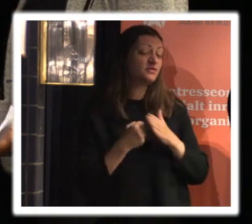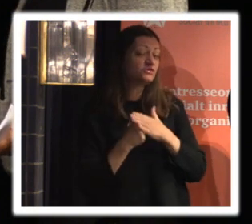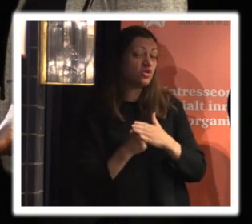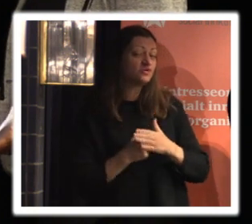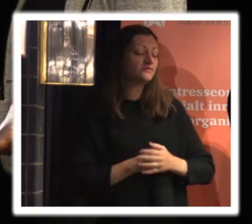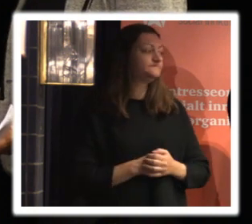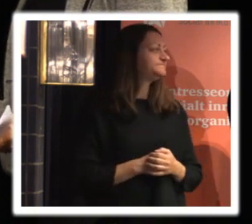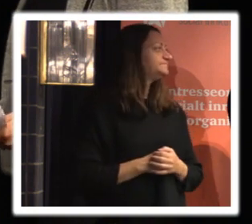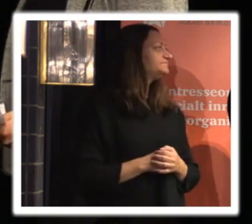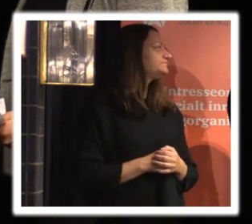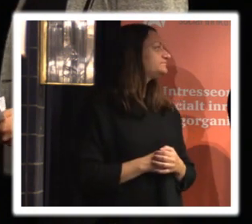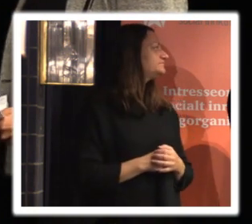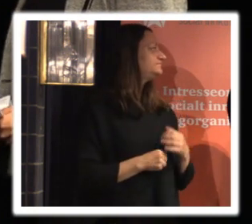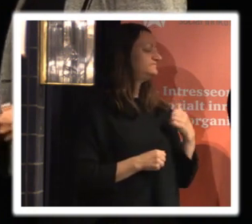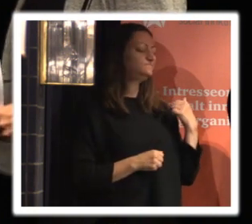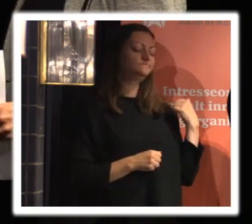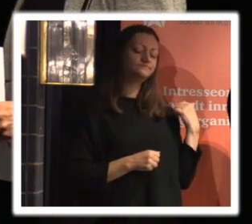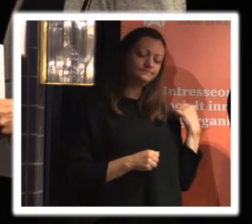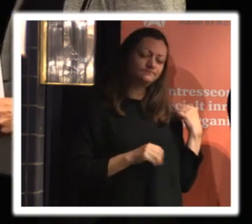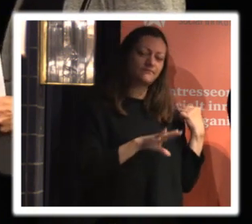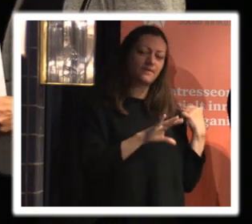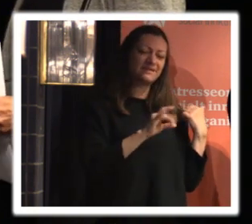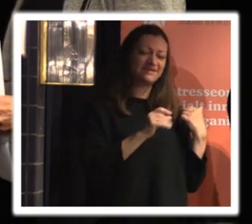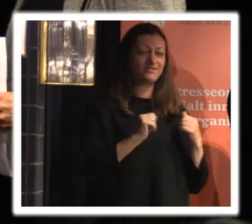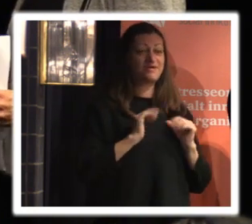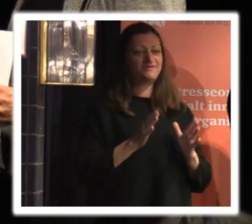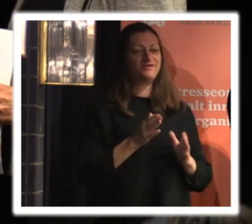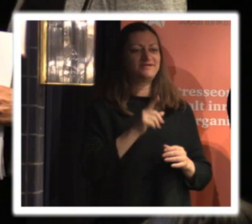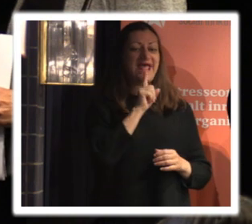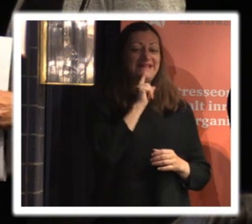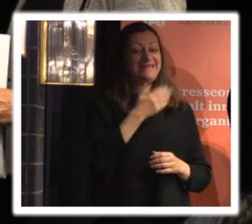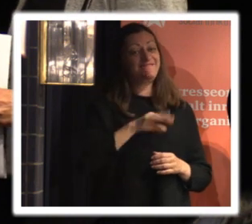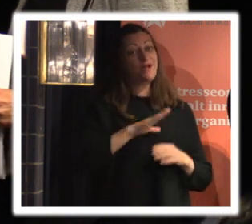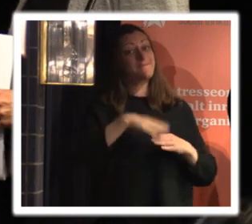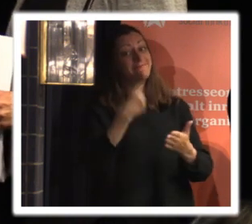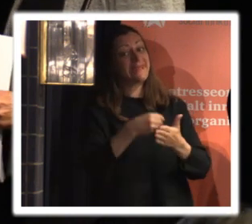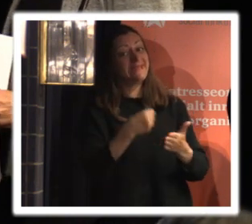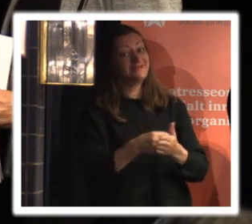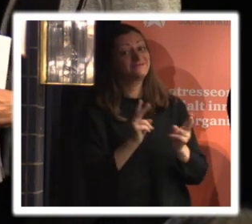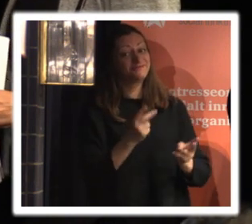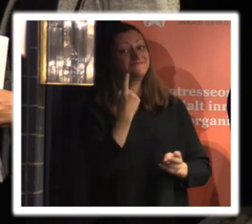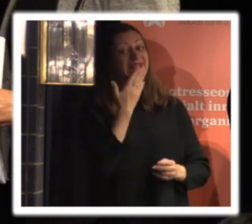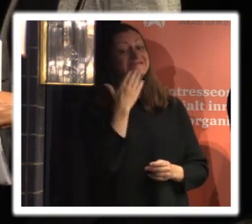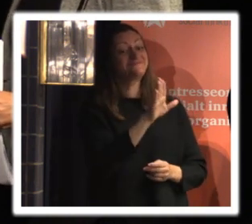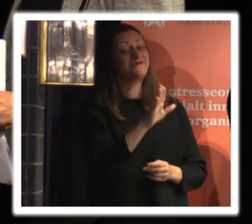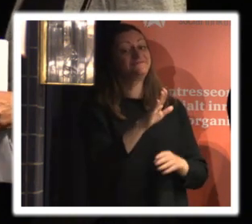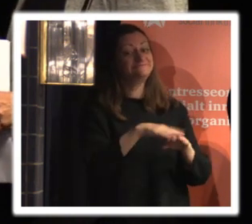det är klart vi vill alltid ha mer pengar så vi svarar väl jag på den frågan men jag